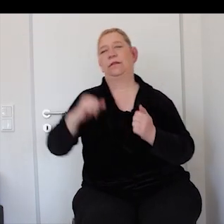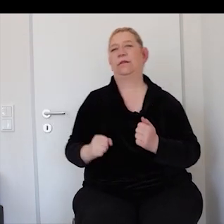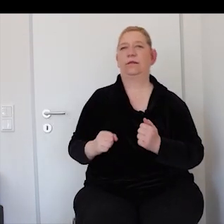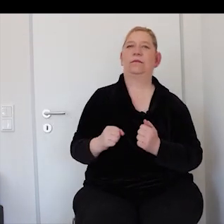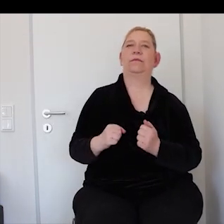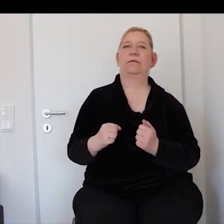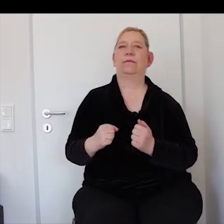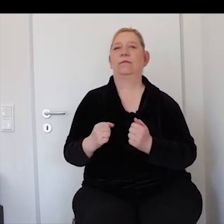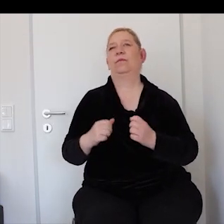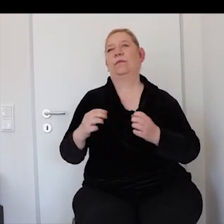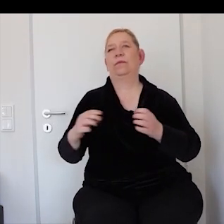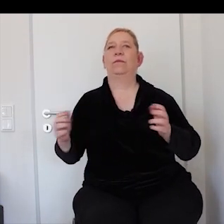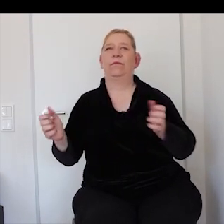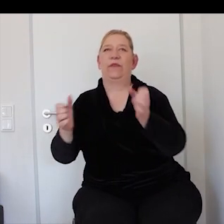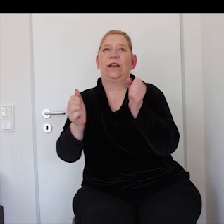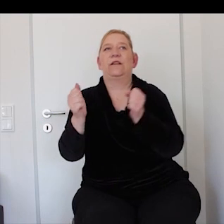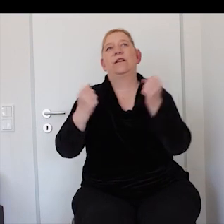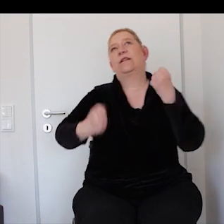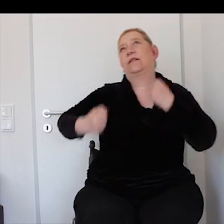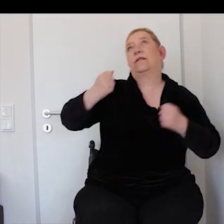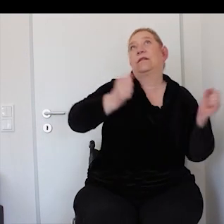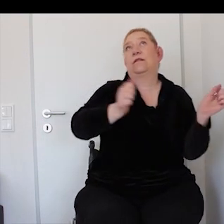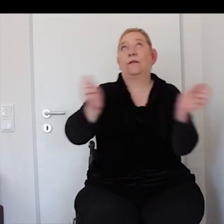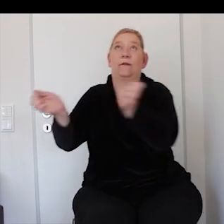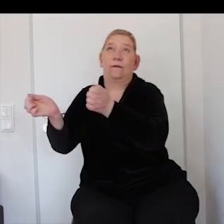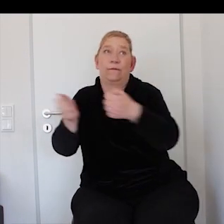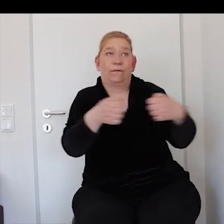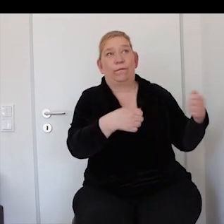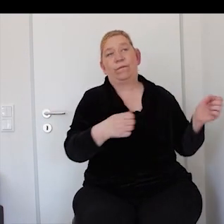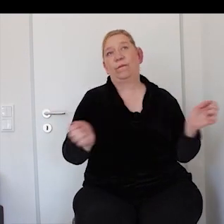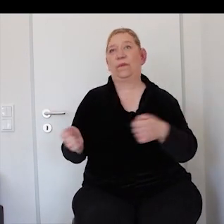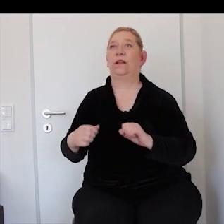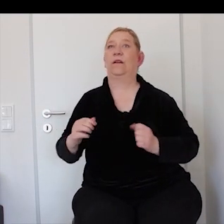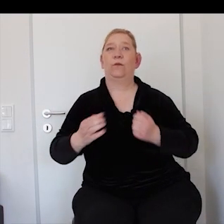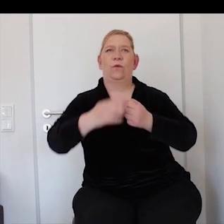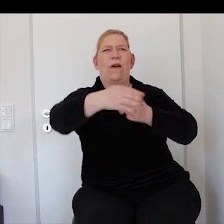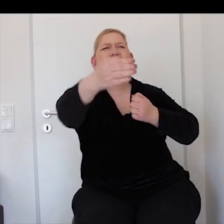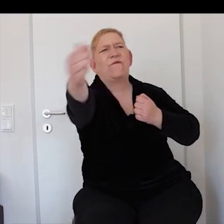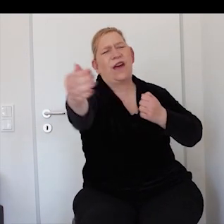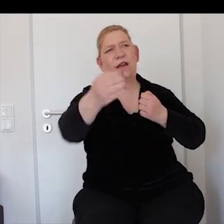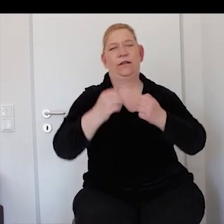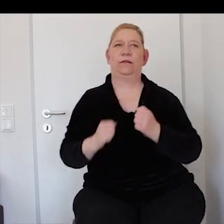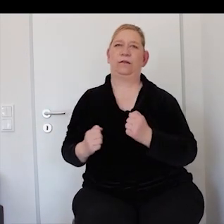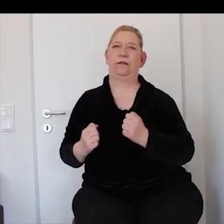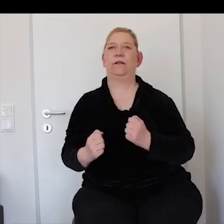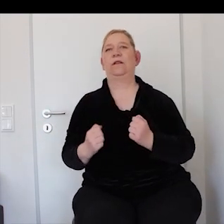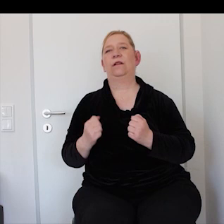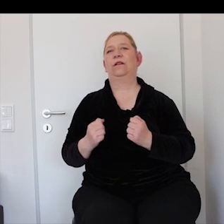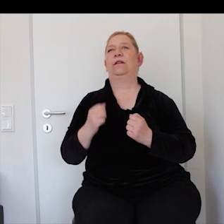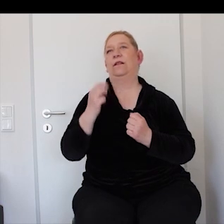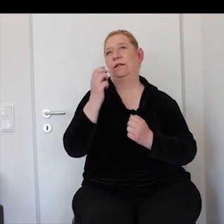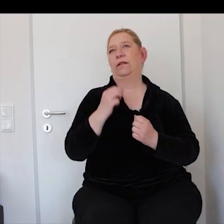Voneinander lernen Etwas bewegen Anstatt uns voneinander zu